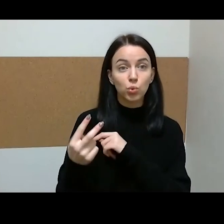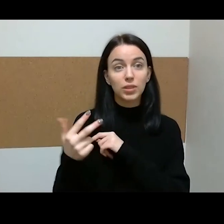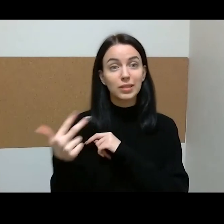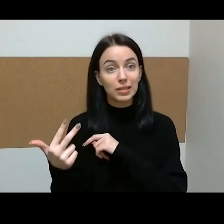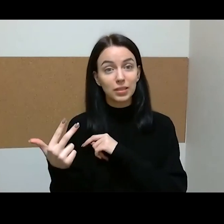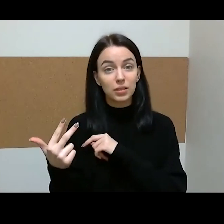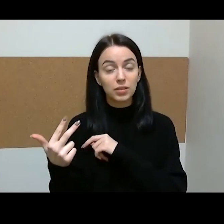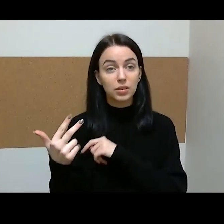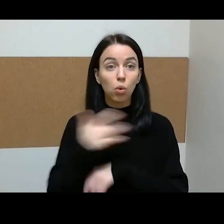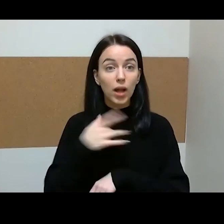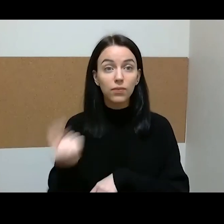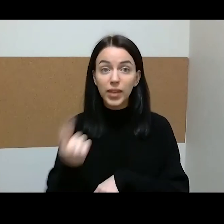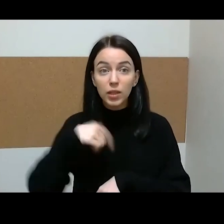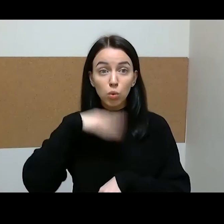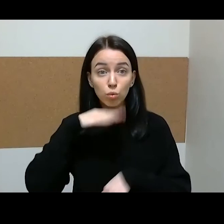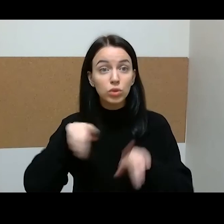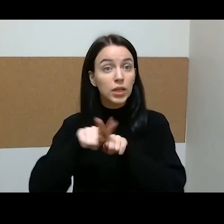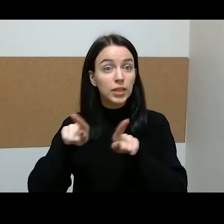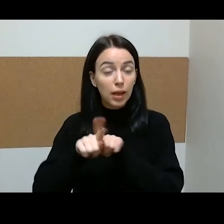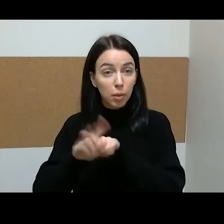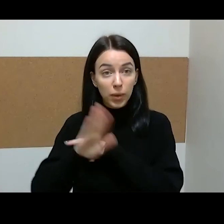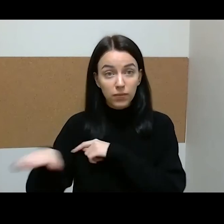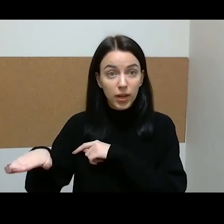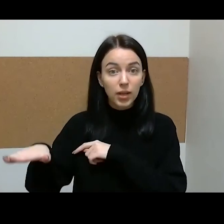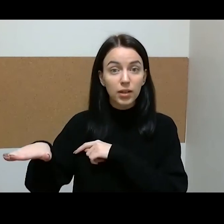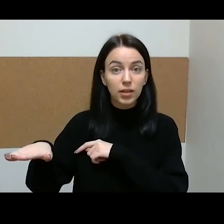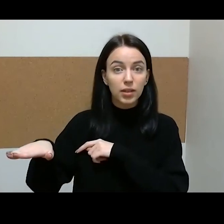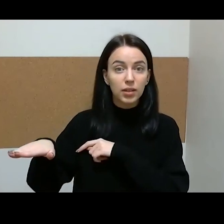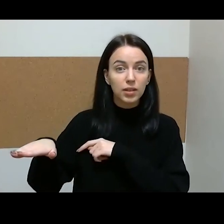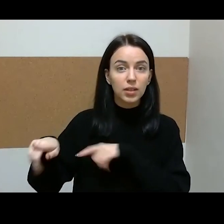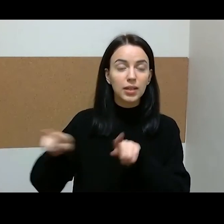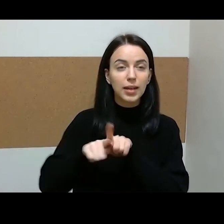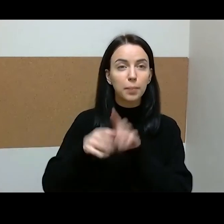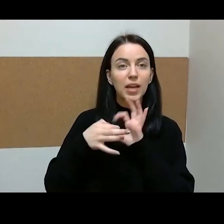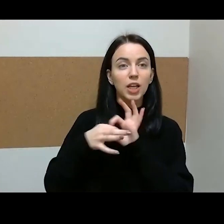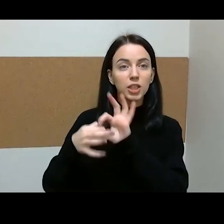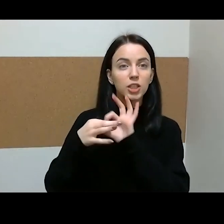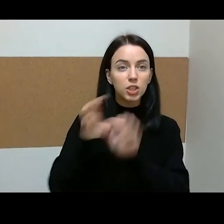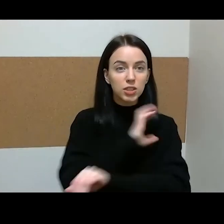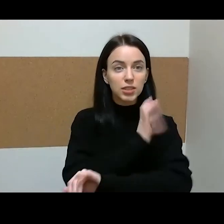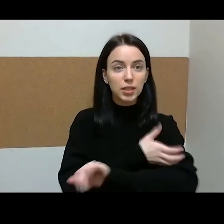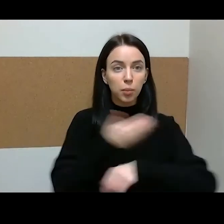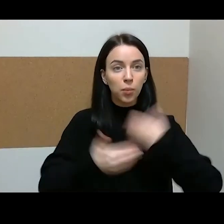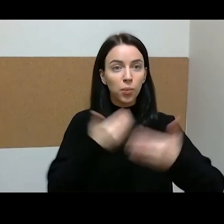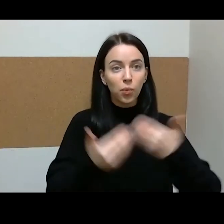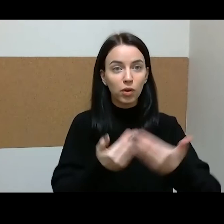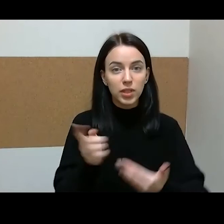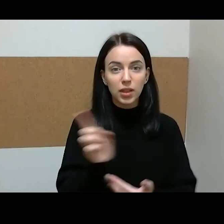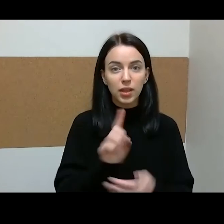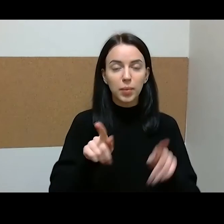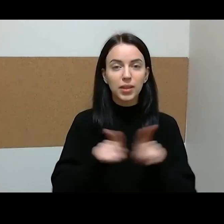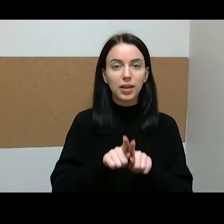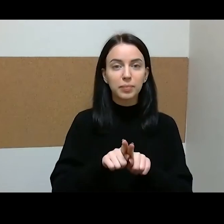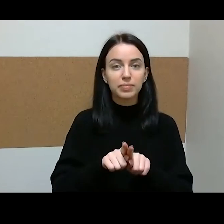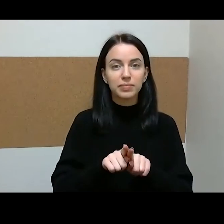vaiko užtenka, kad staiga pradeda tokia jau nebe ryšio mesgymo toks procesas vykti, bet iš gyvenimo